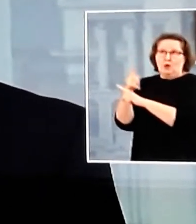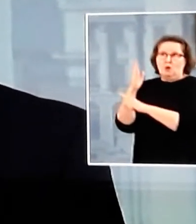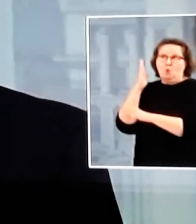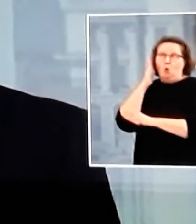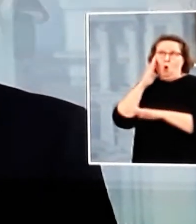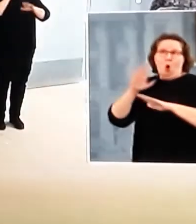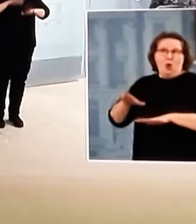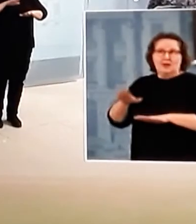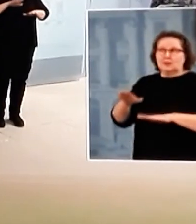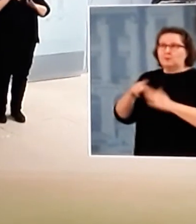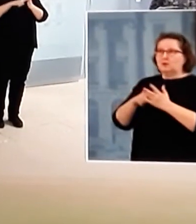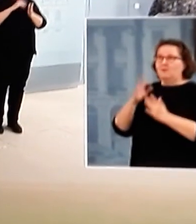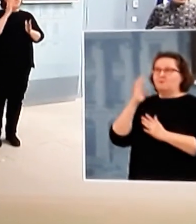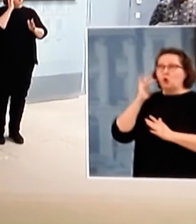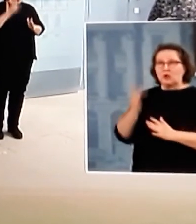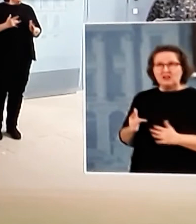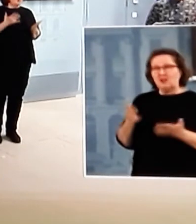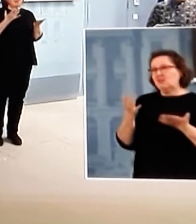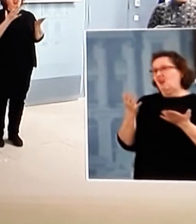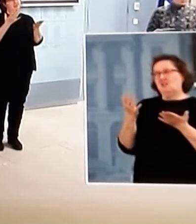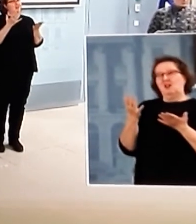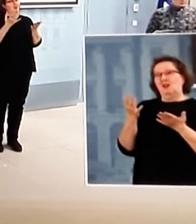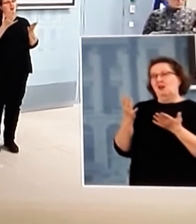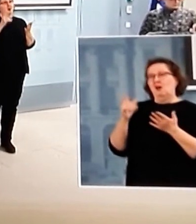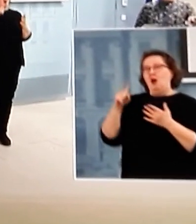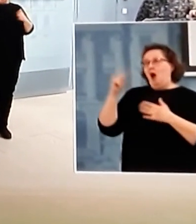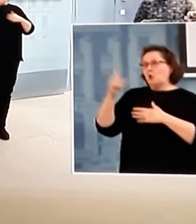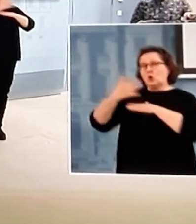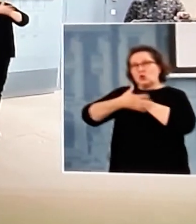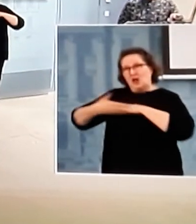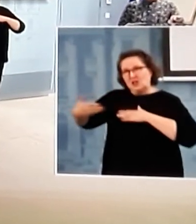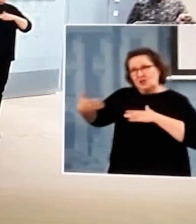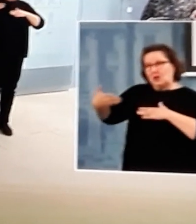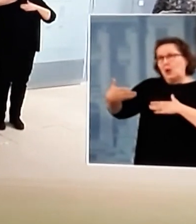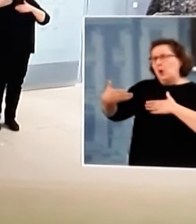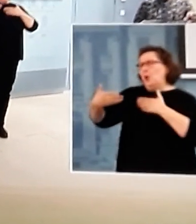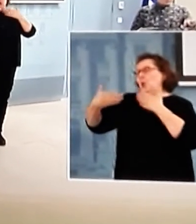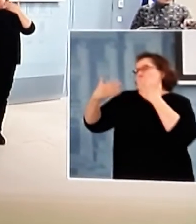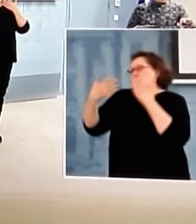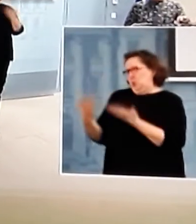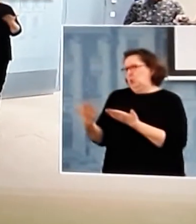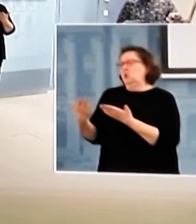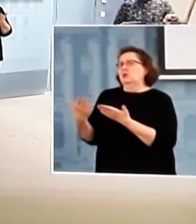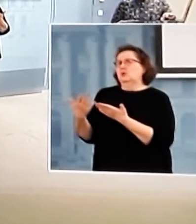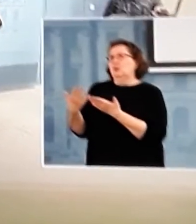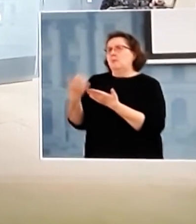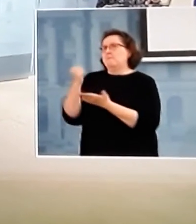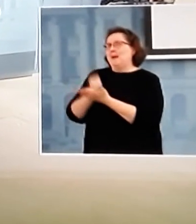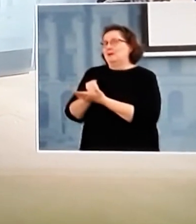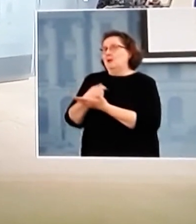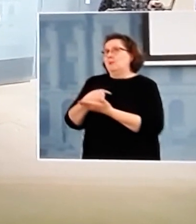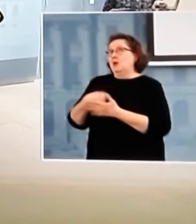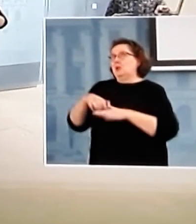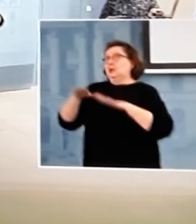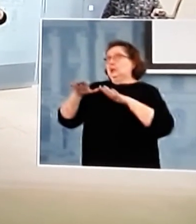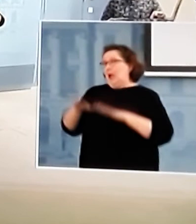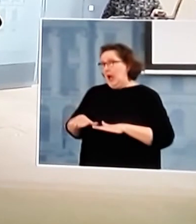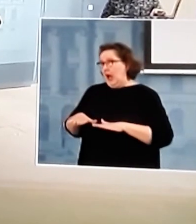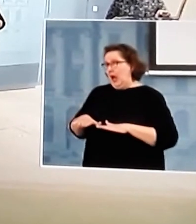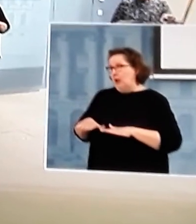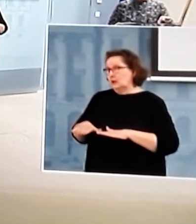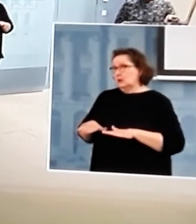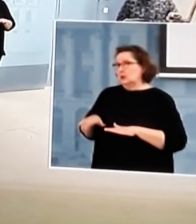esimerkiksi Floridassa tai Aurinkorannikolla, niin heidän on nyt aika päättää se, että jääkö sinne sikäläisen